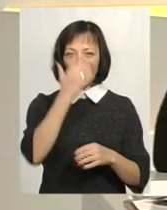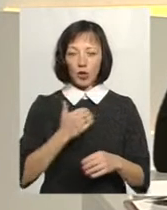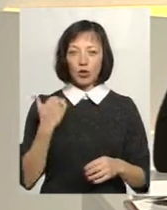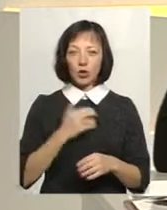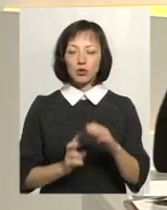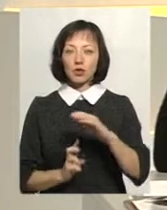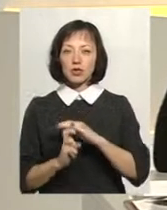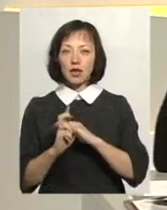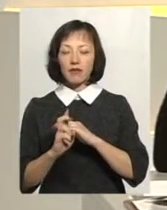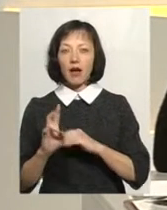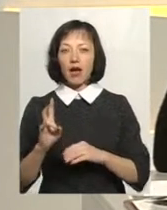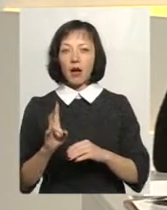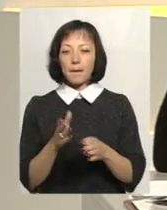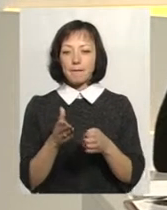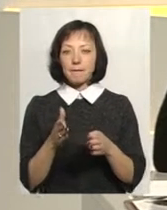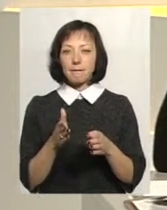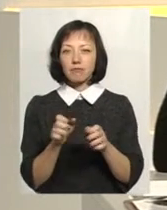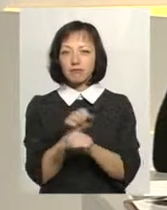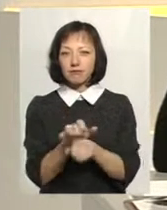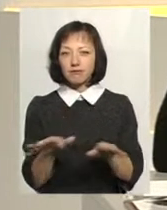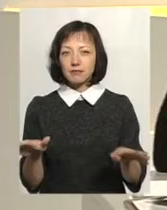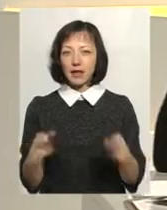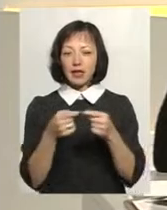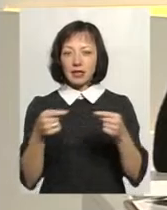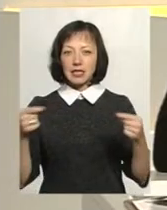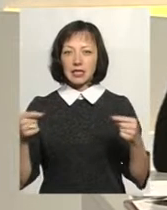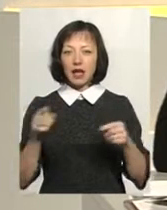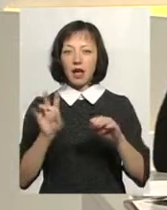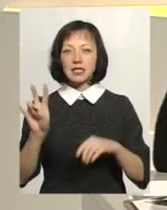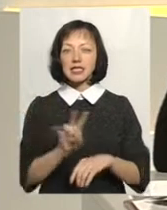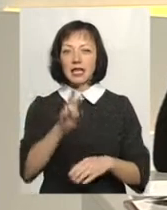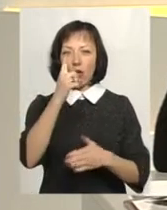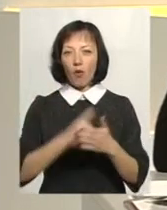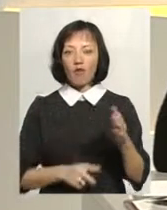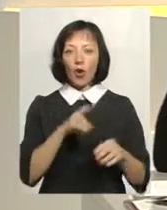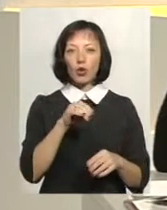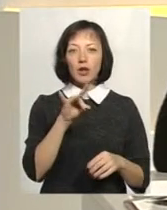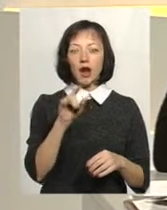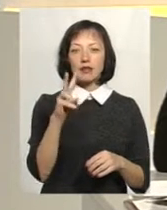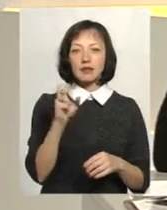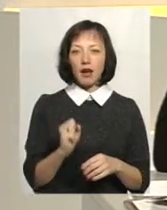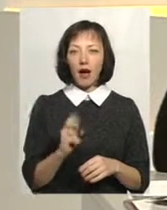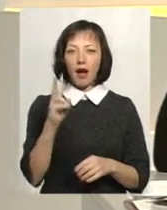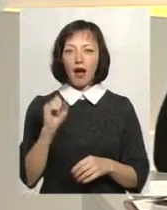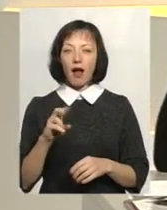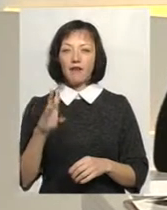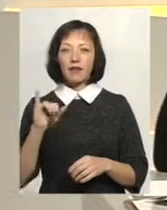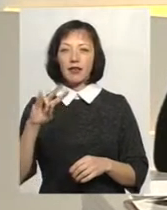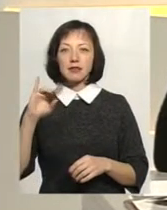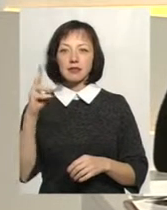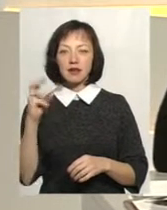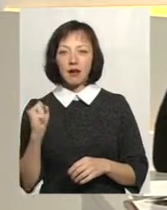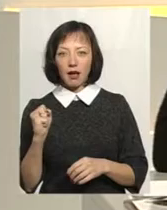вийшла низка церков, така як лютеранська, кальвіністська, англіканська, і сект,